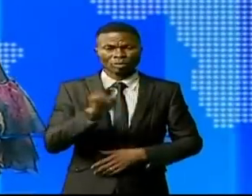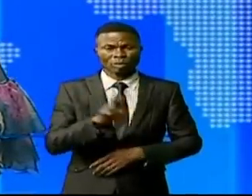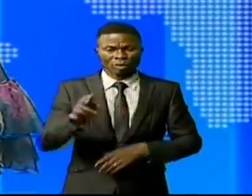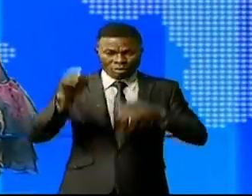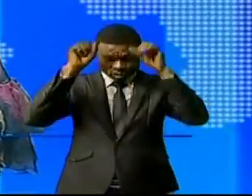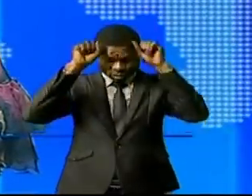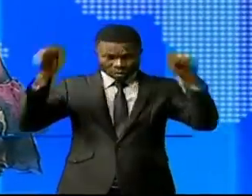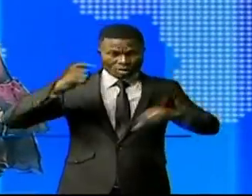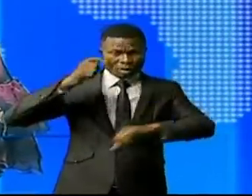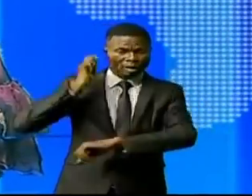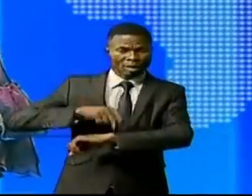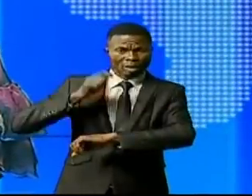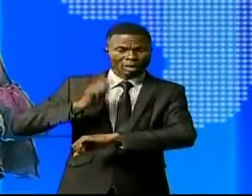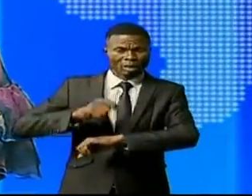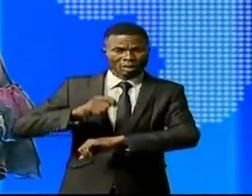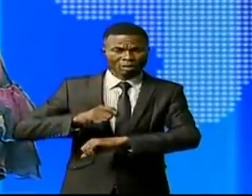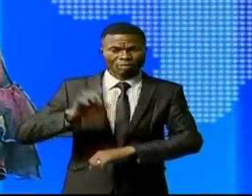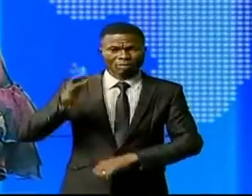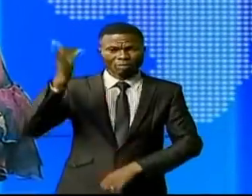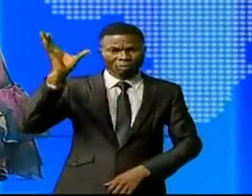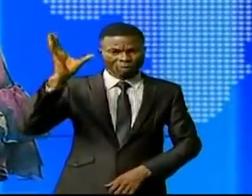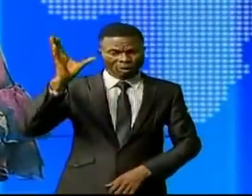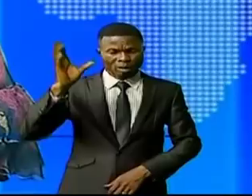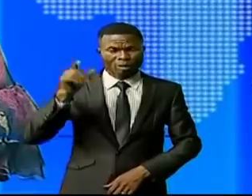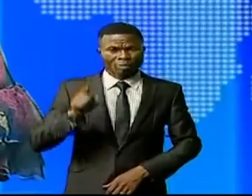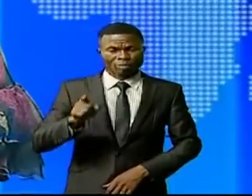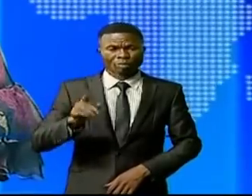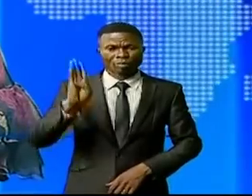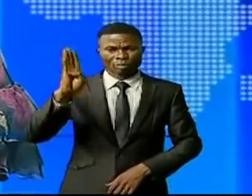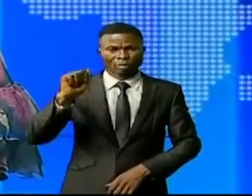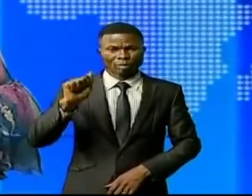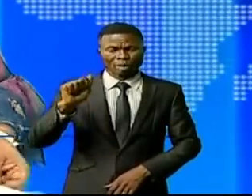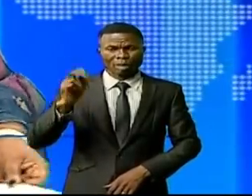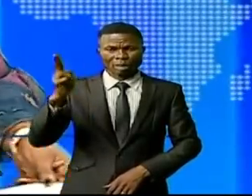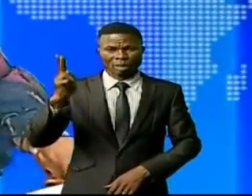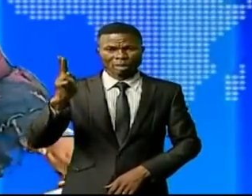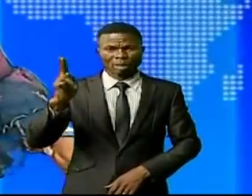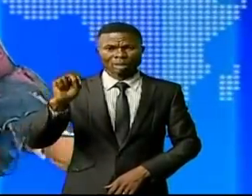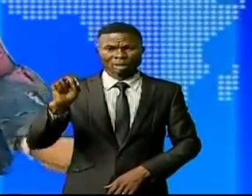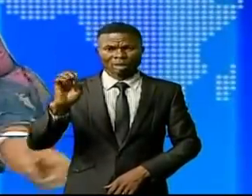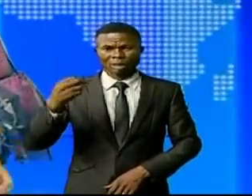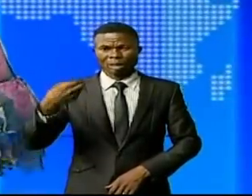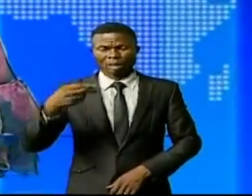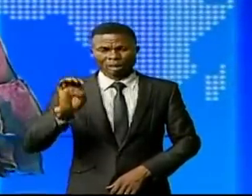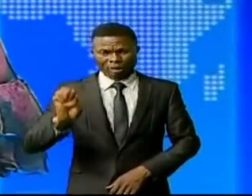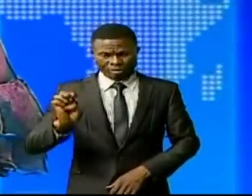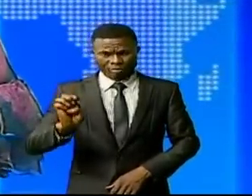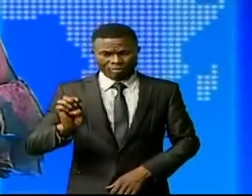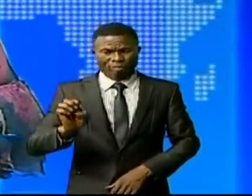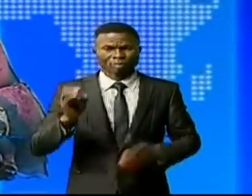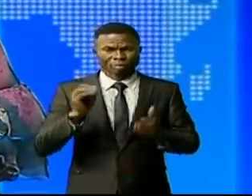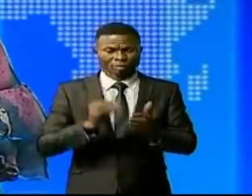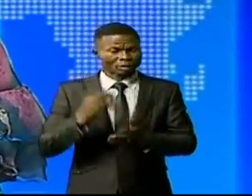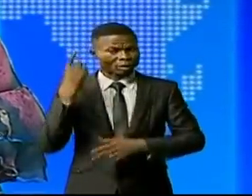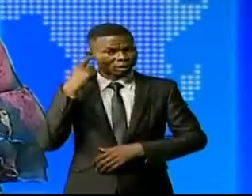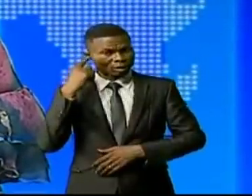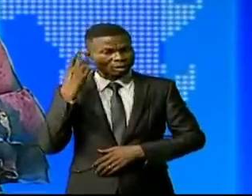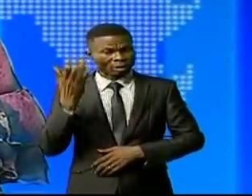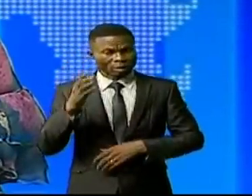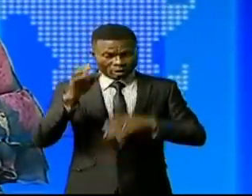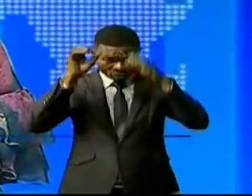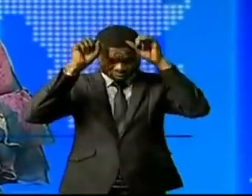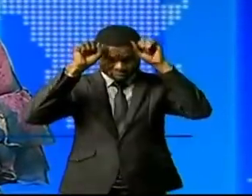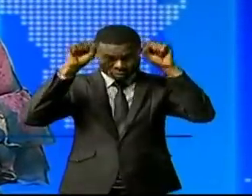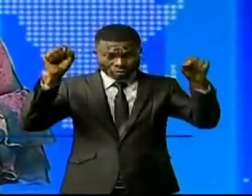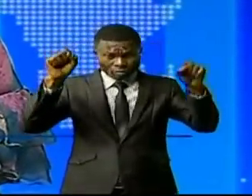président du tribunal, Piero Baking, vit à conseiller à la cour. Nous venons d'apprendre que le président